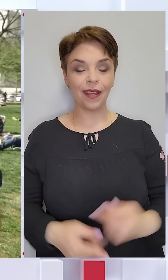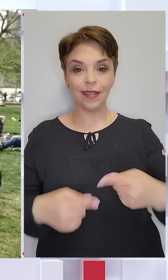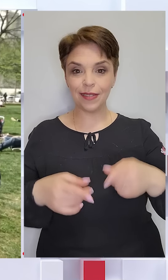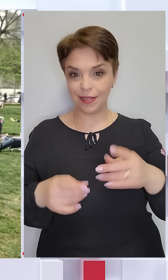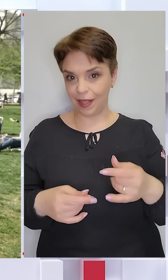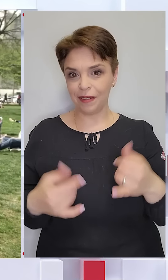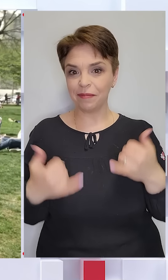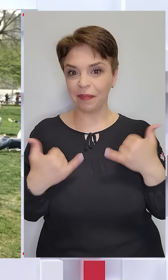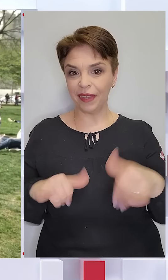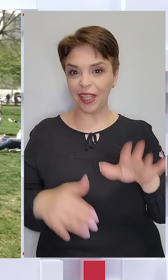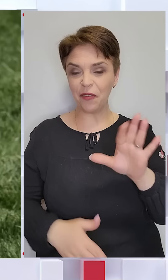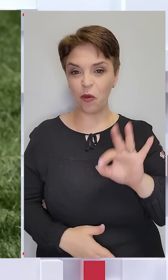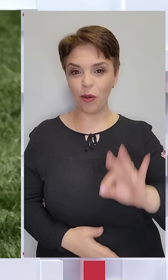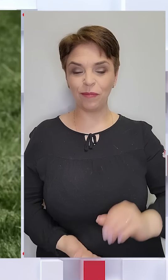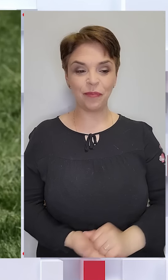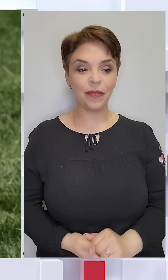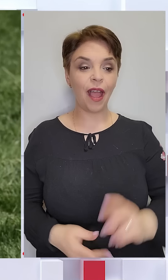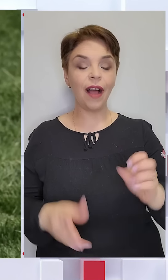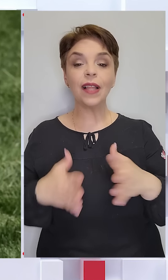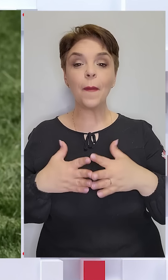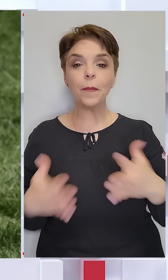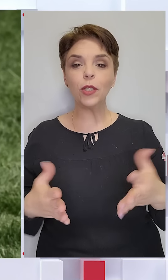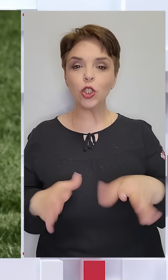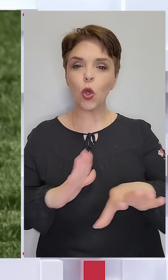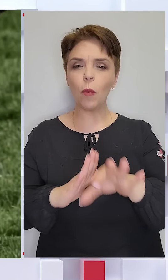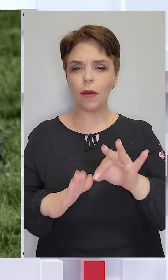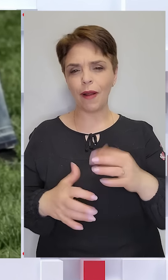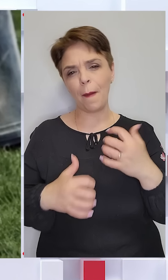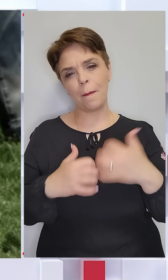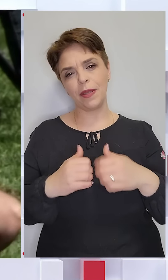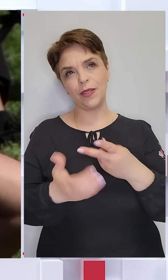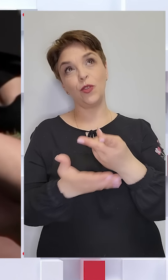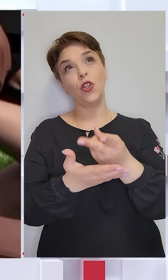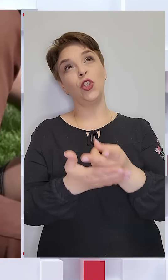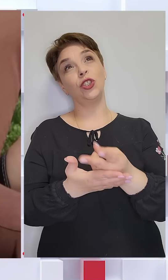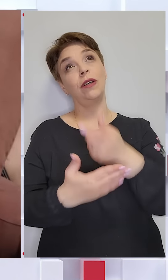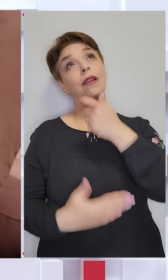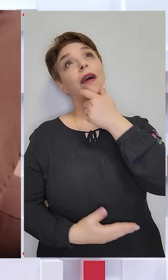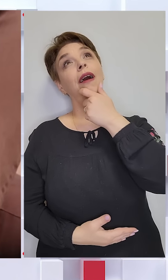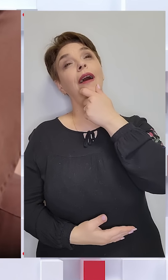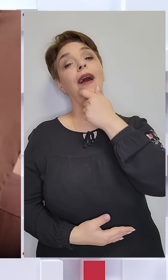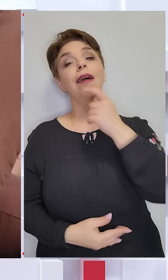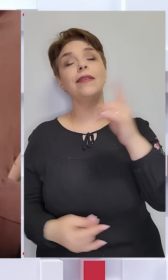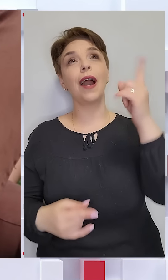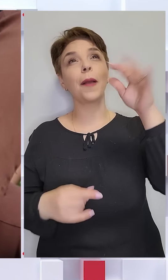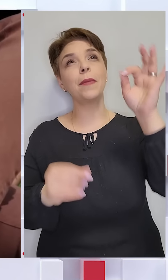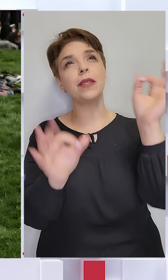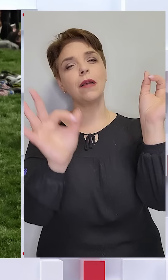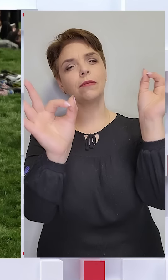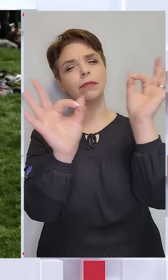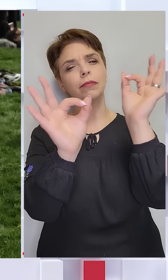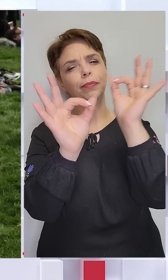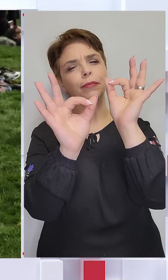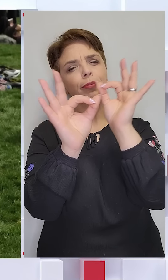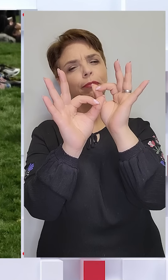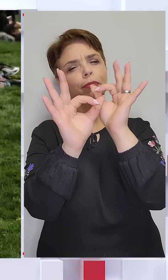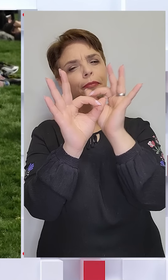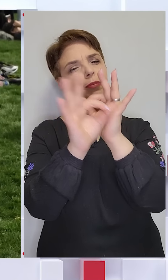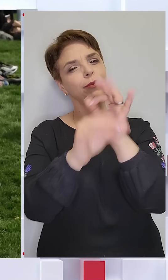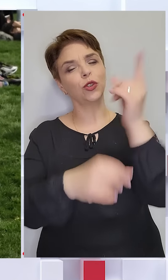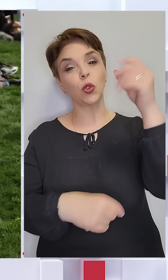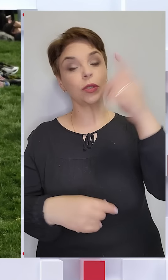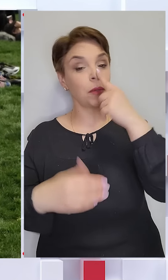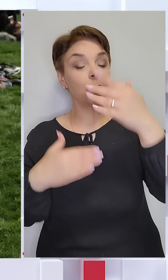диво! Але більшість обирає пасивно лежати в горілиці, спостерігати, як місяць потроху заступає сонце. Про